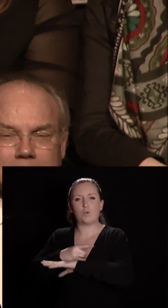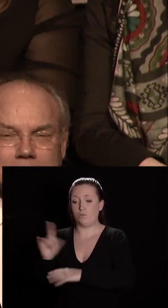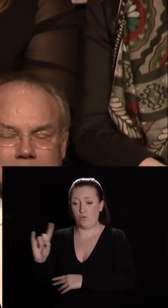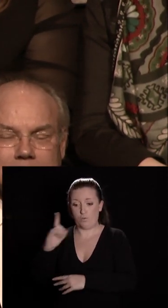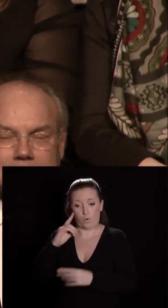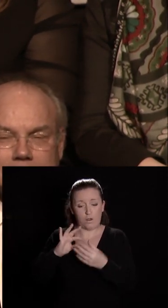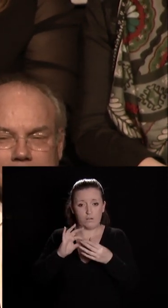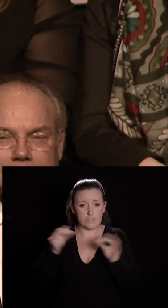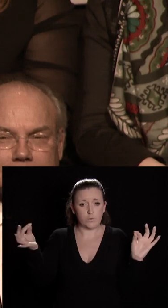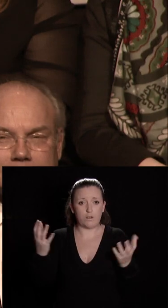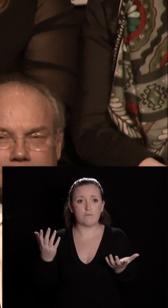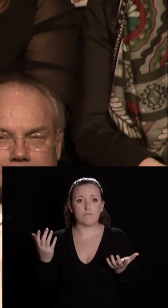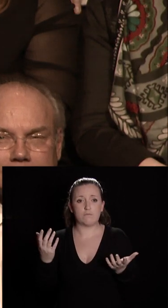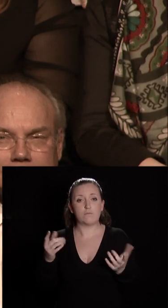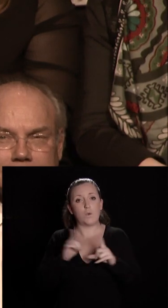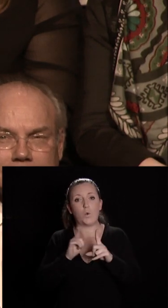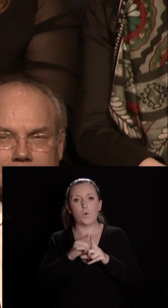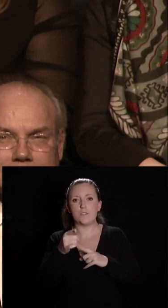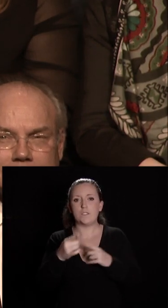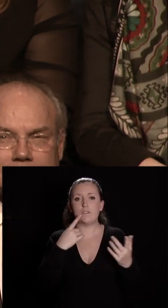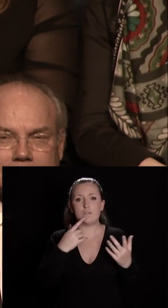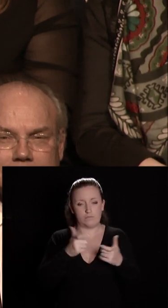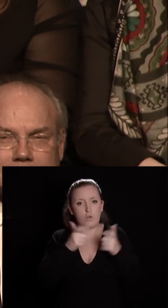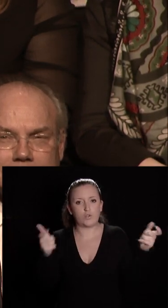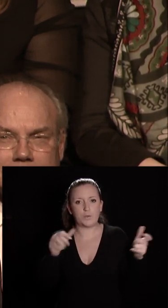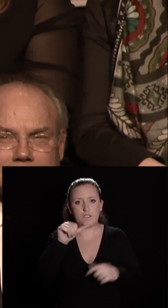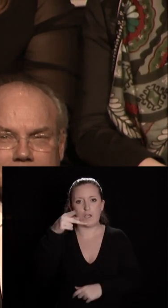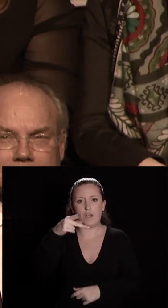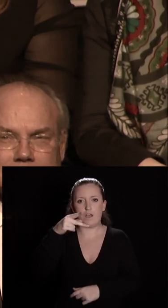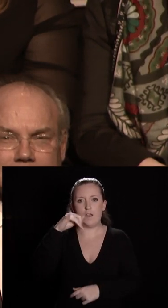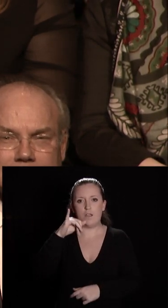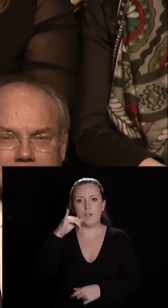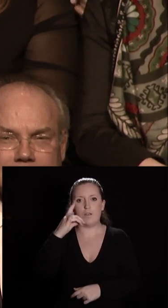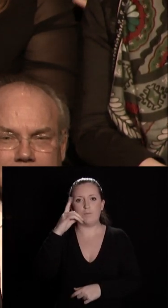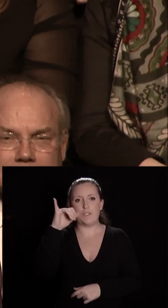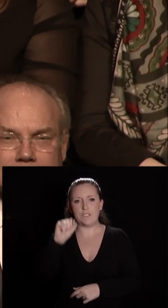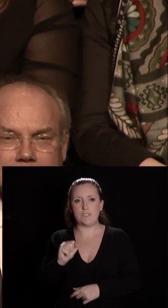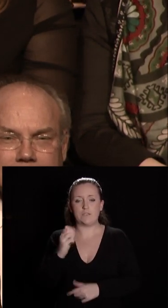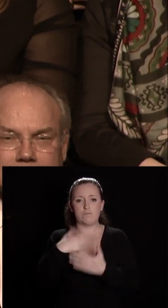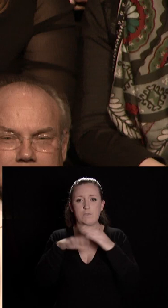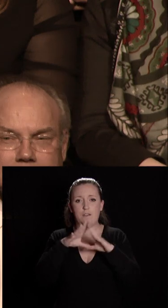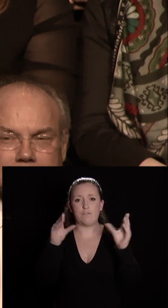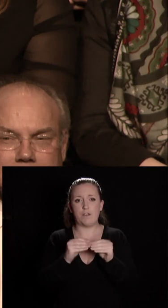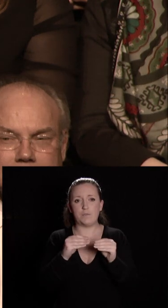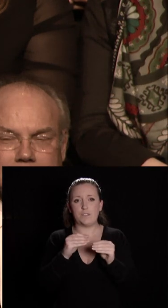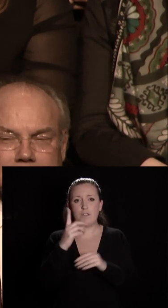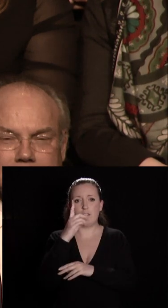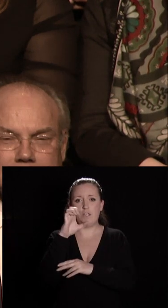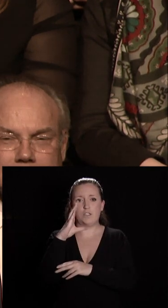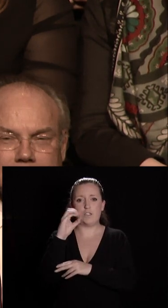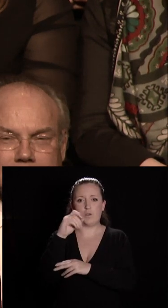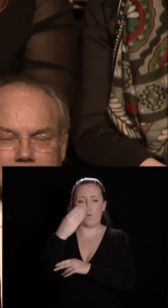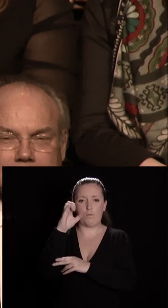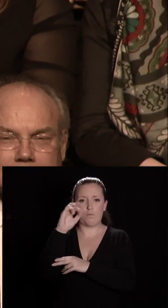un engagement, une très belle entreprise, Apidis, qui est gérée par la famille de Combar. Bienvenue à cette nouvelle école.